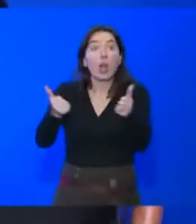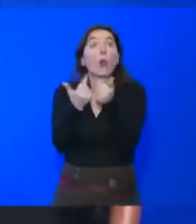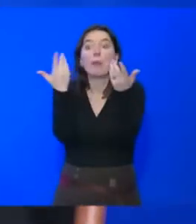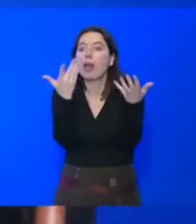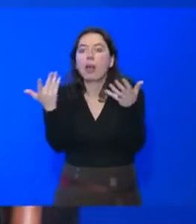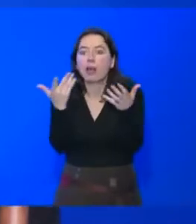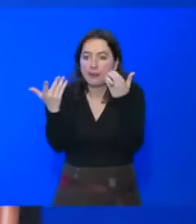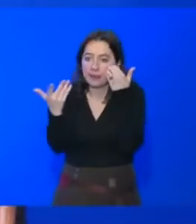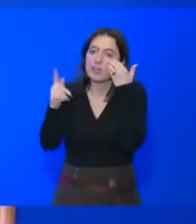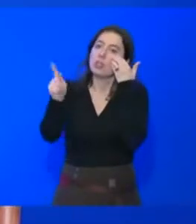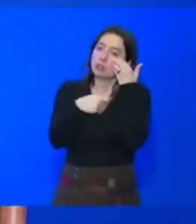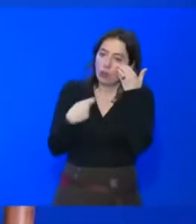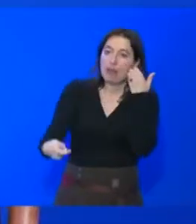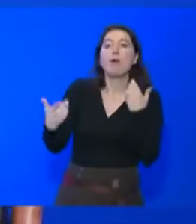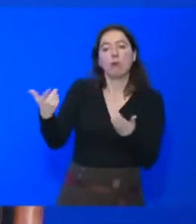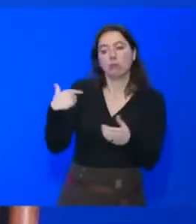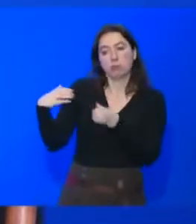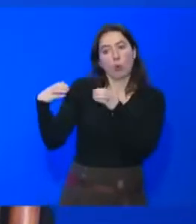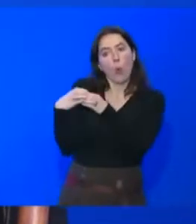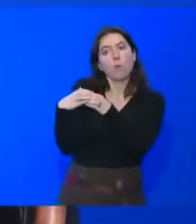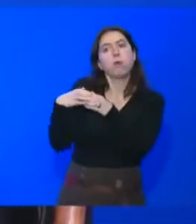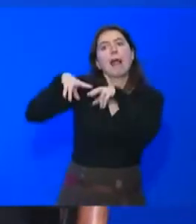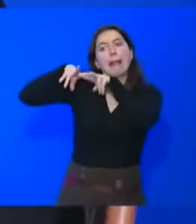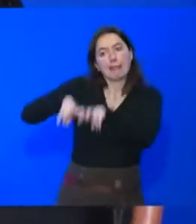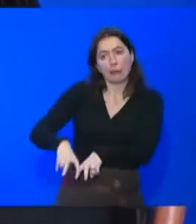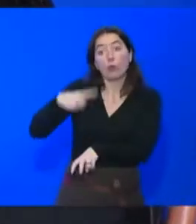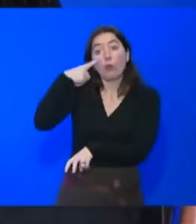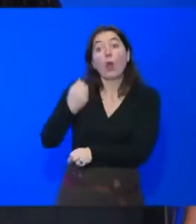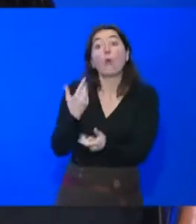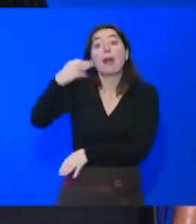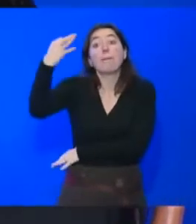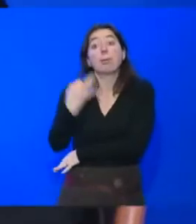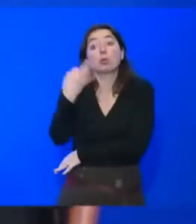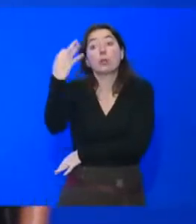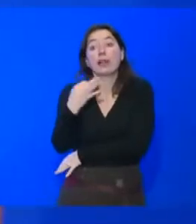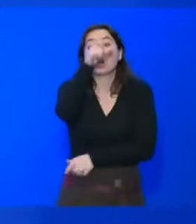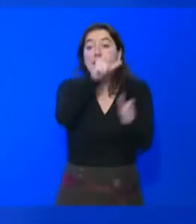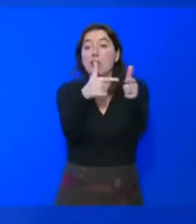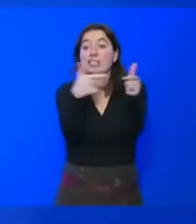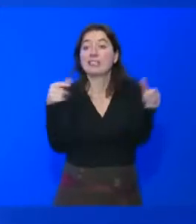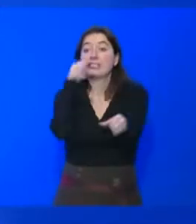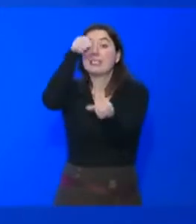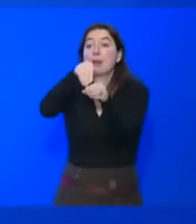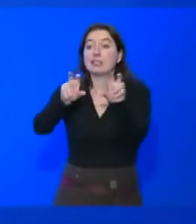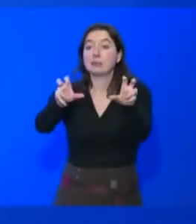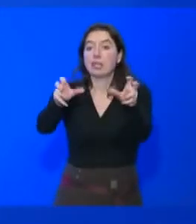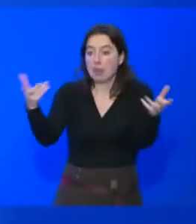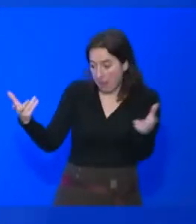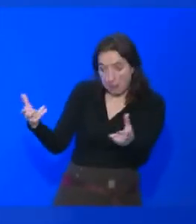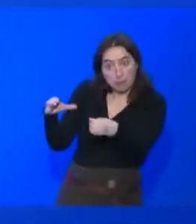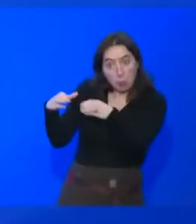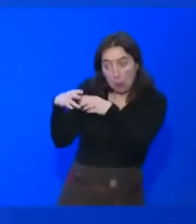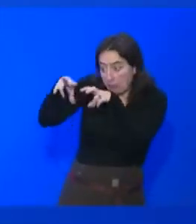savoir quelle était cette part de visibilité et de cette diversité. Alors l'audit, à mon sens, je n'en ai pas eu de retour.